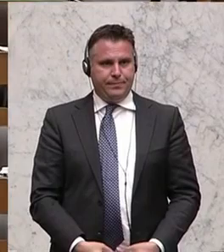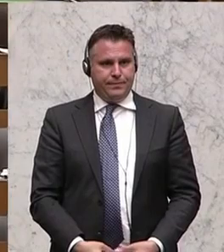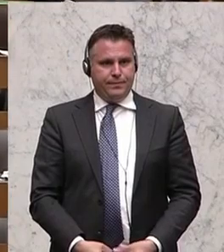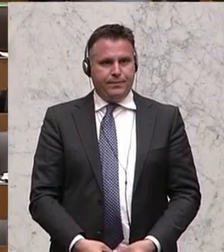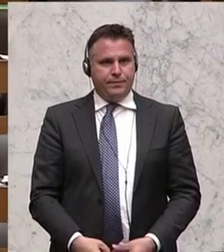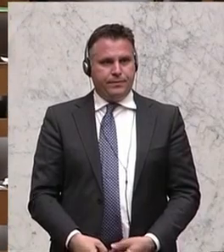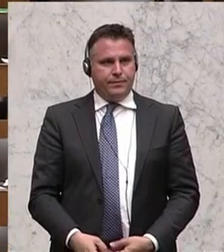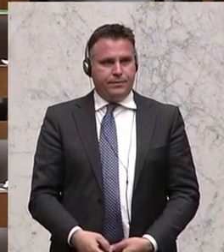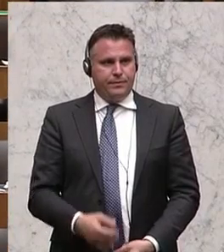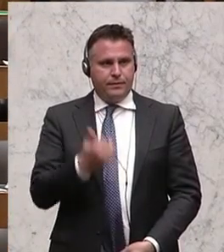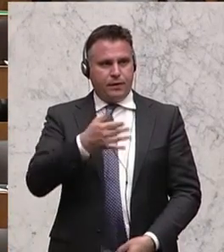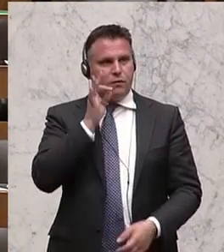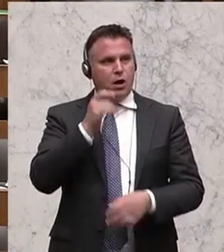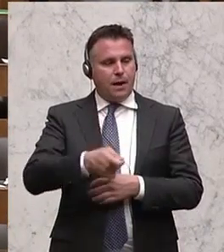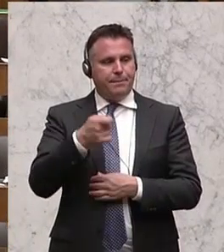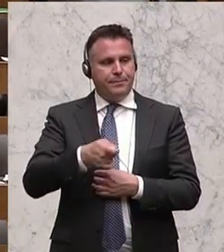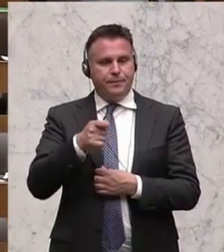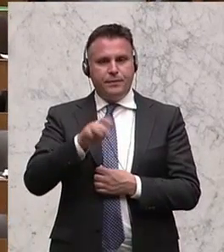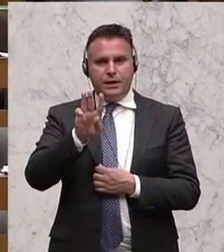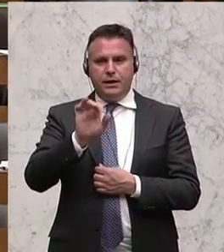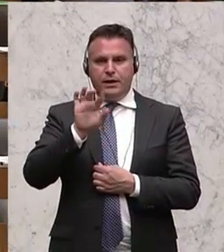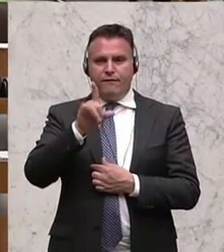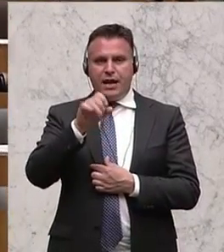So, ÖVP-Landwirtschaftsminister André Ruprechter.